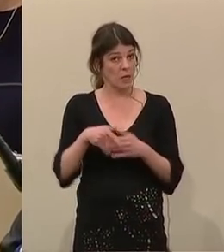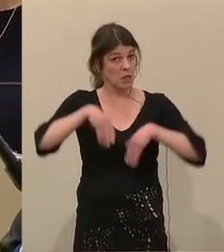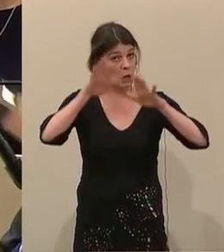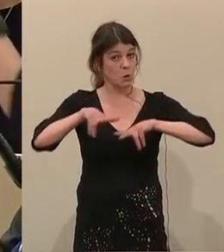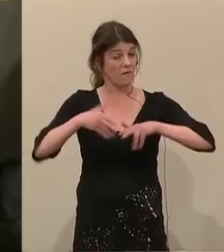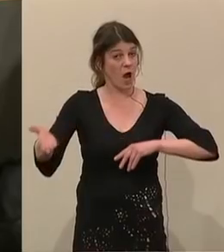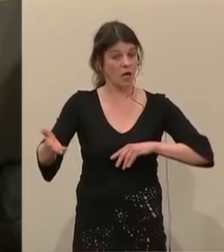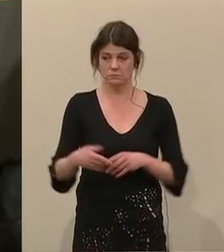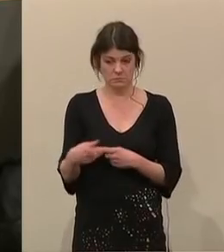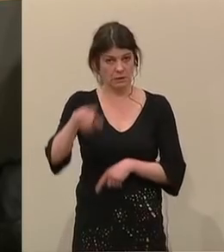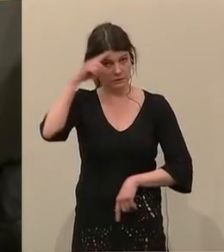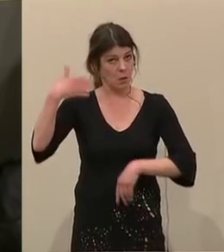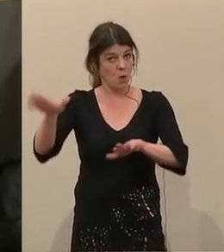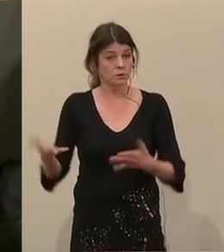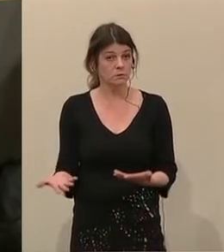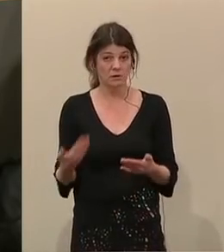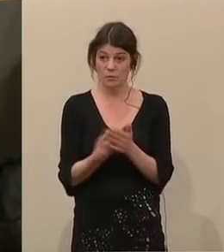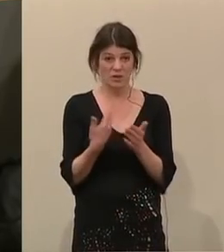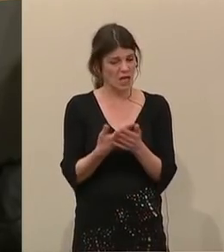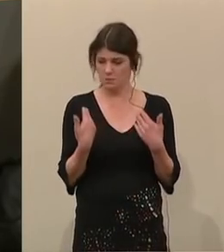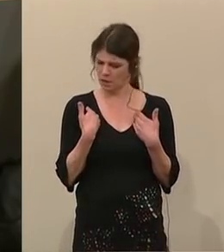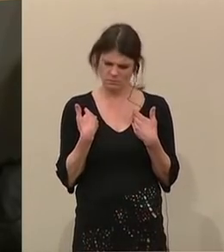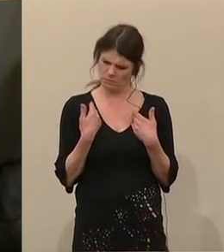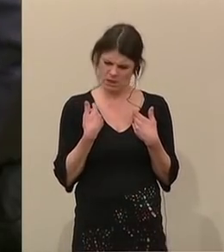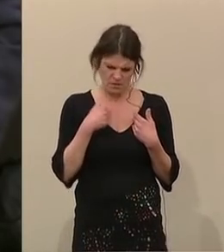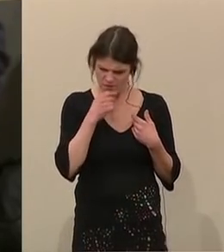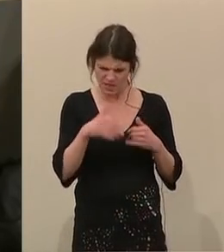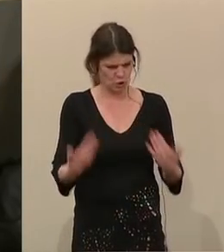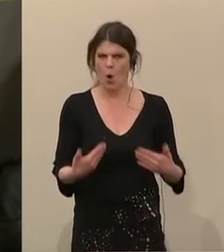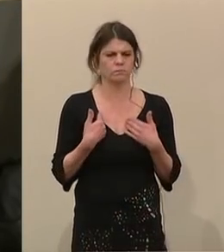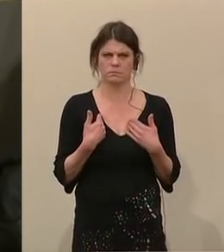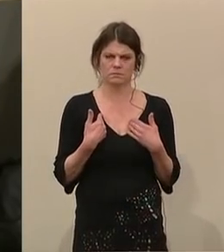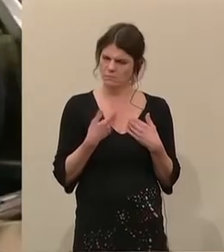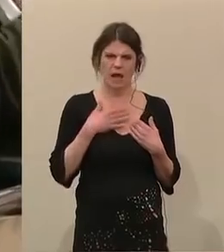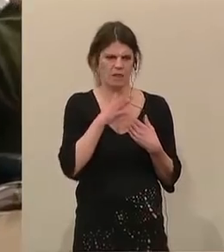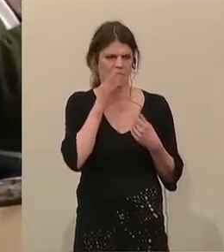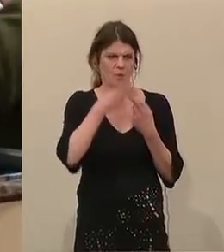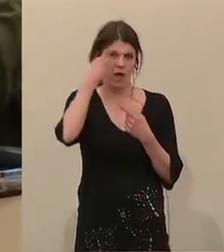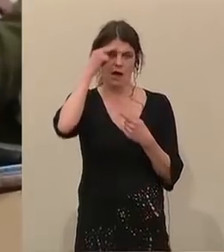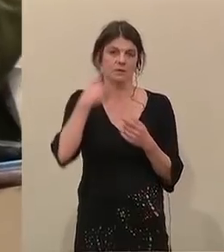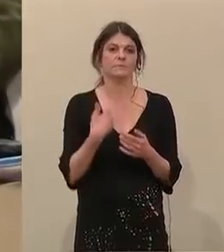als solches keinen Sinn. Und dafür bin ich nicht zu haben, meine sehr geehrten Damen und Herren.